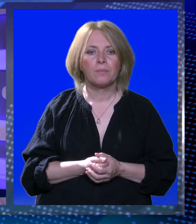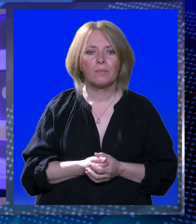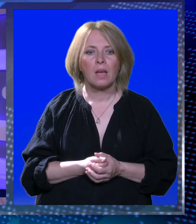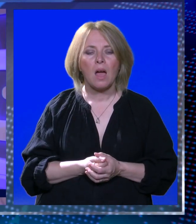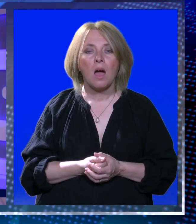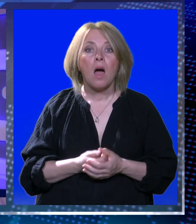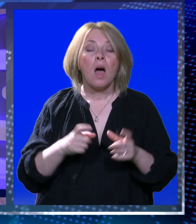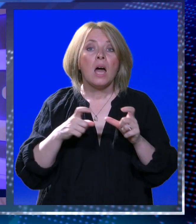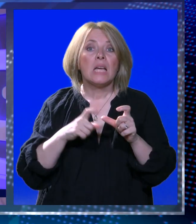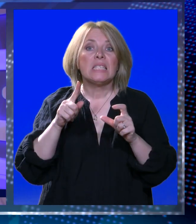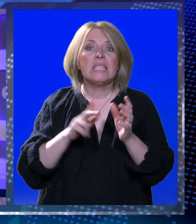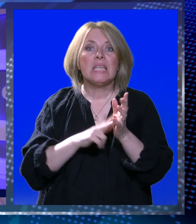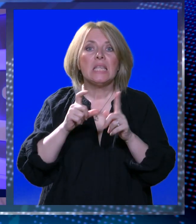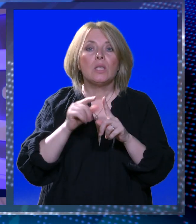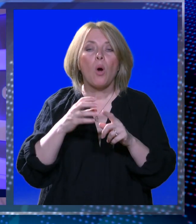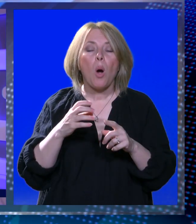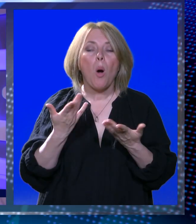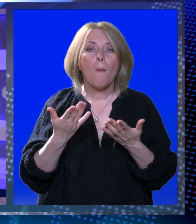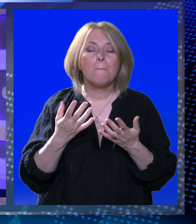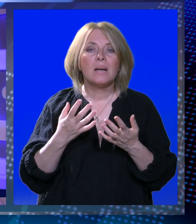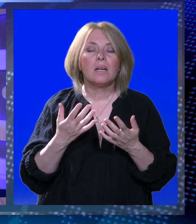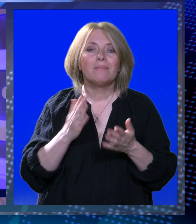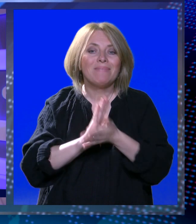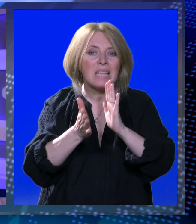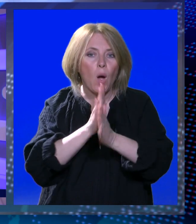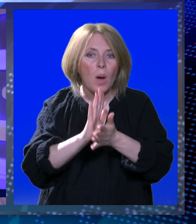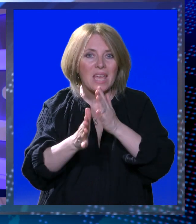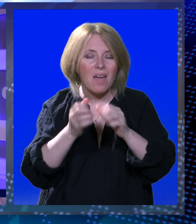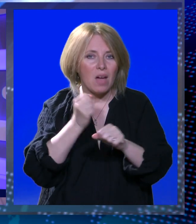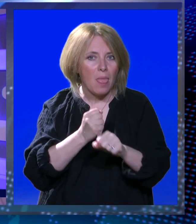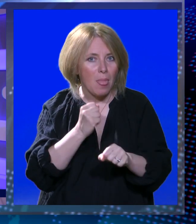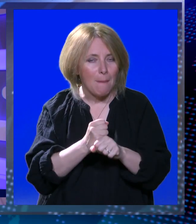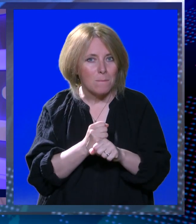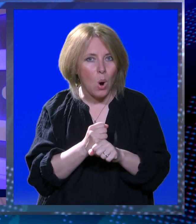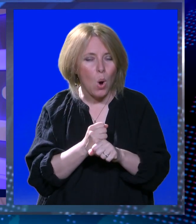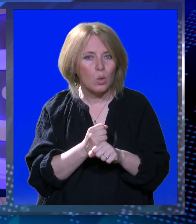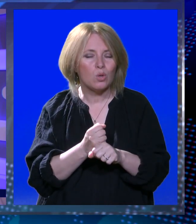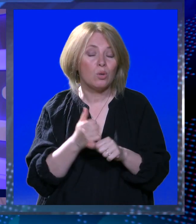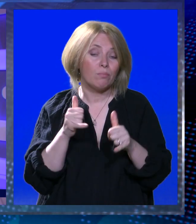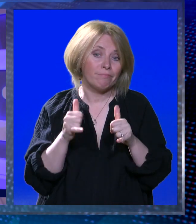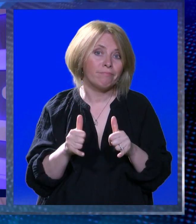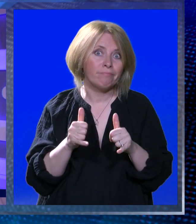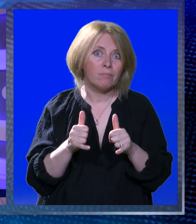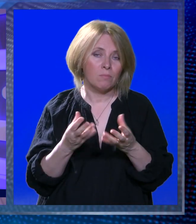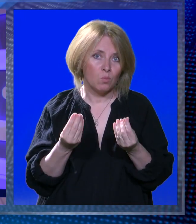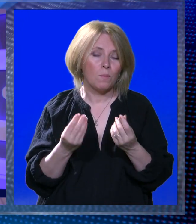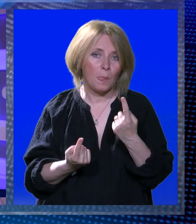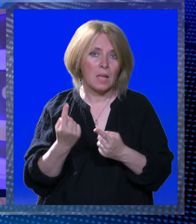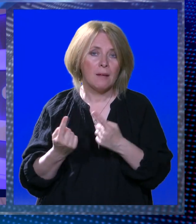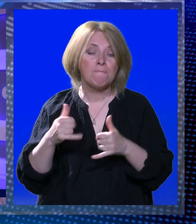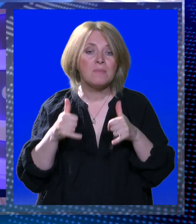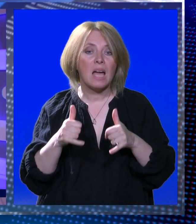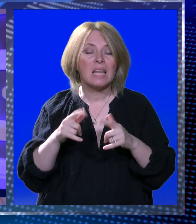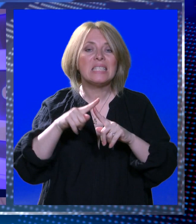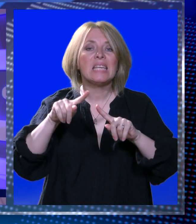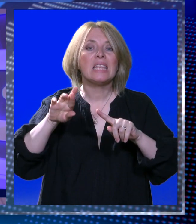Sindrom sagorjevanja na poslu ili popularno zvani burnout sindrom svakodnevice je velikog broja ljudi. Današnji tempo života nametno je i neke